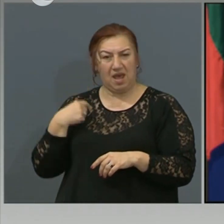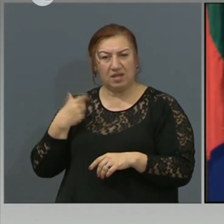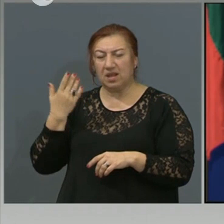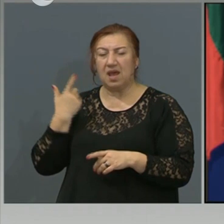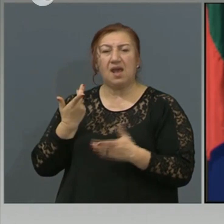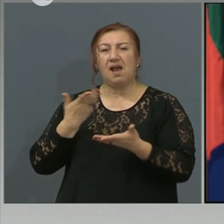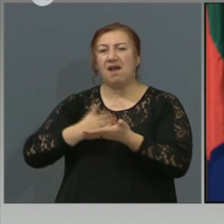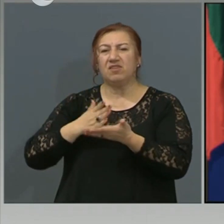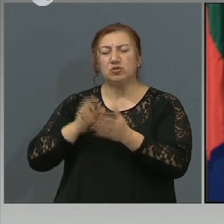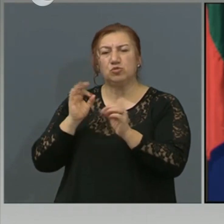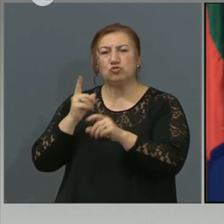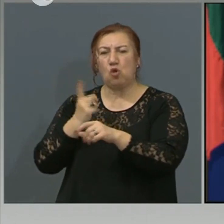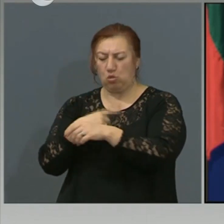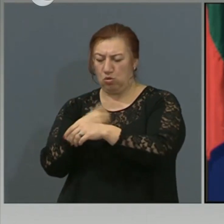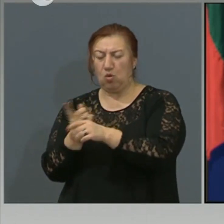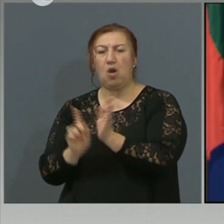облеклата.